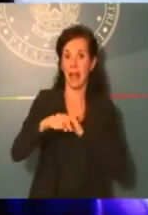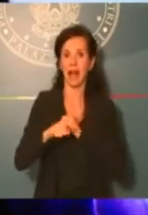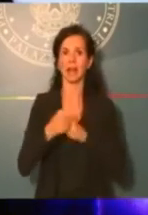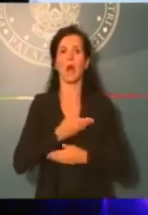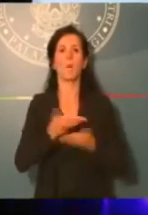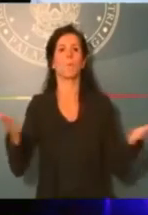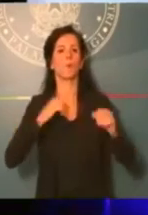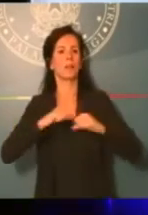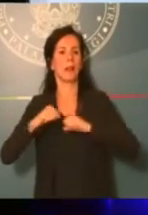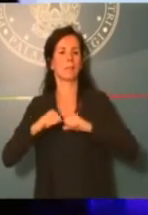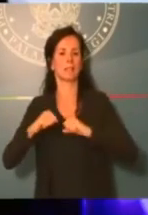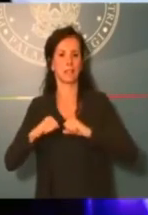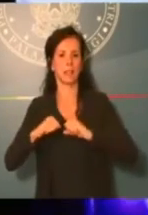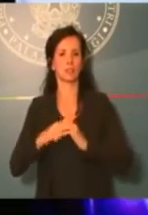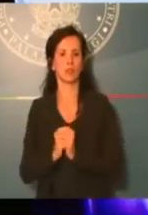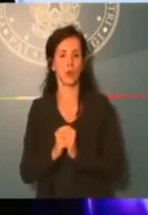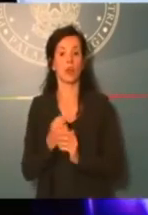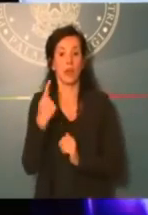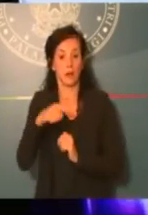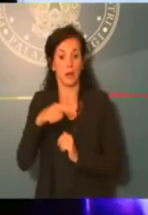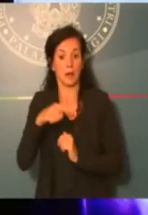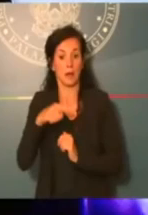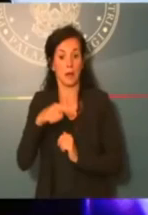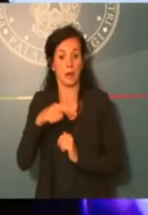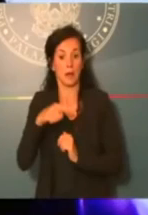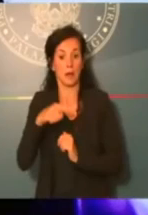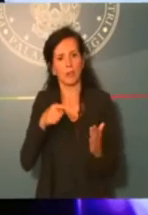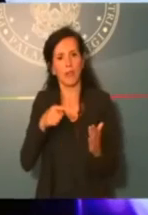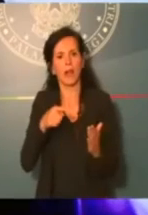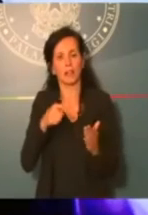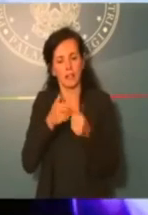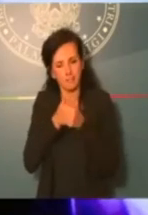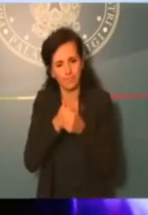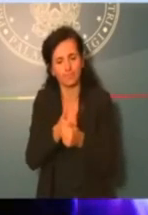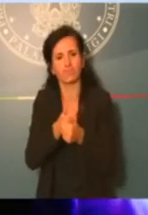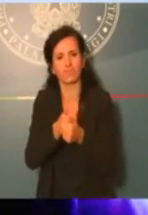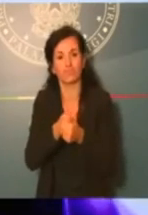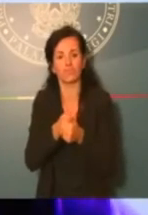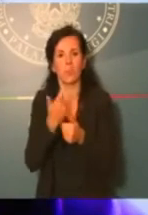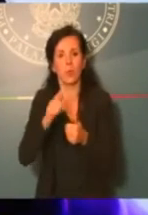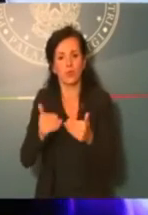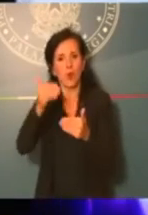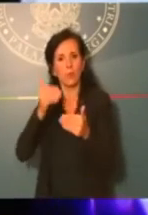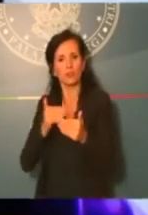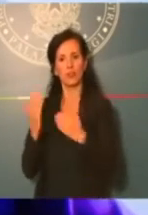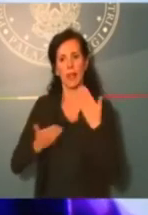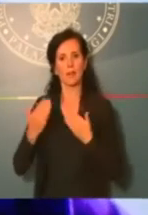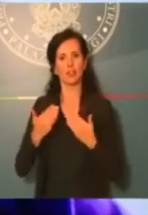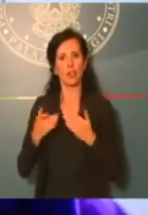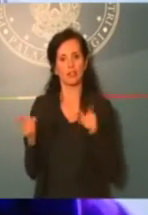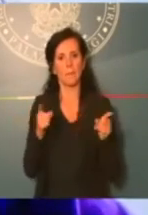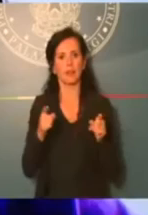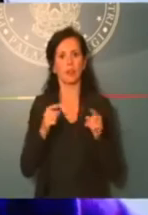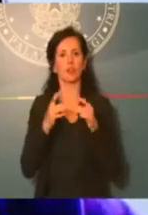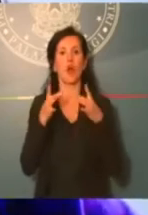che si è reso tanto necessario e indispensabile soprattutto durante la fase della pandemia. L'ottica è quella di una